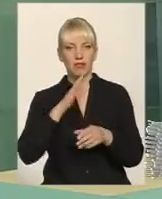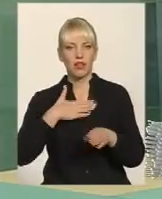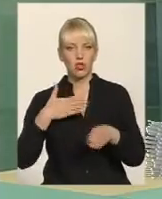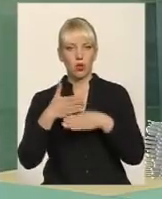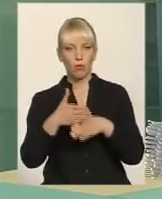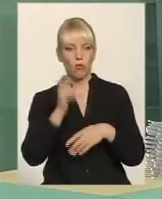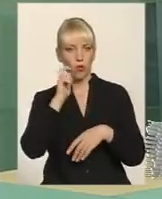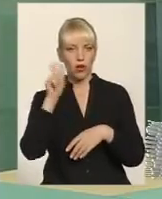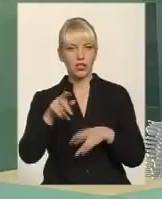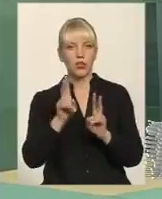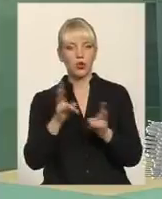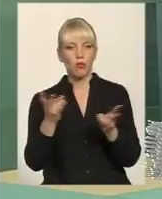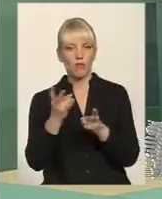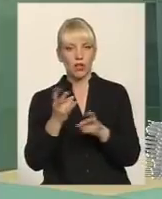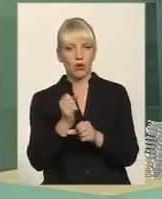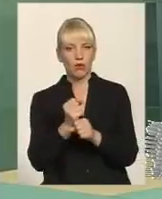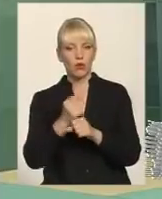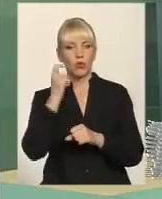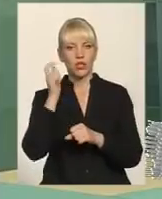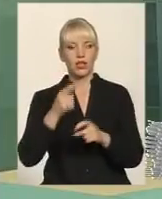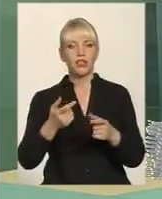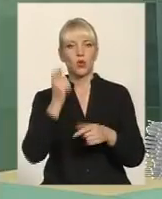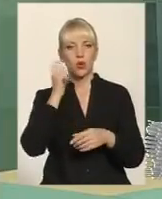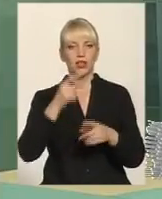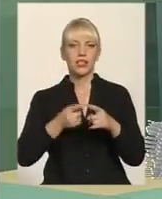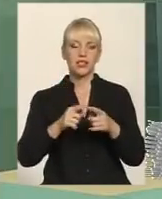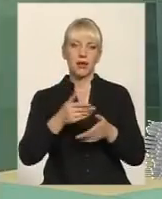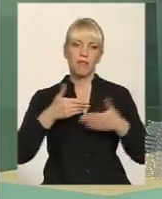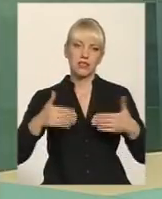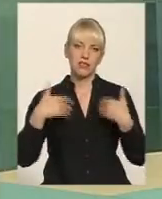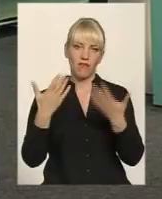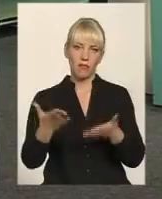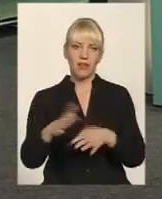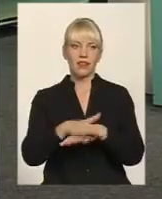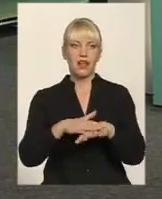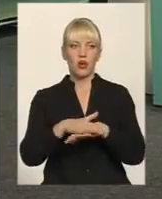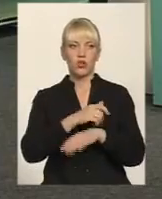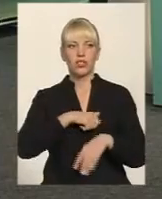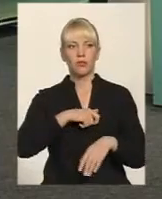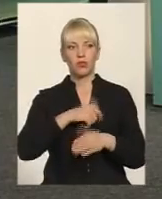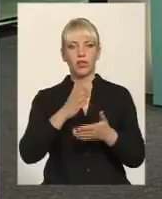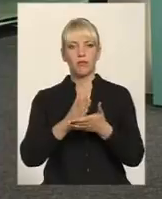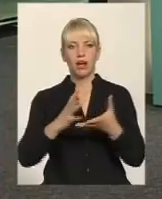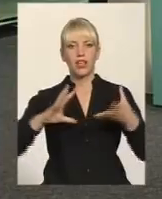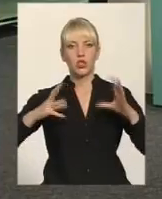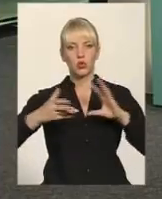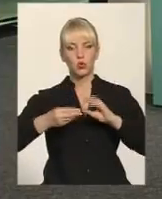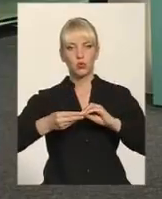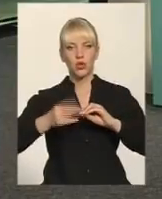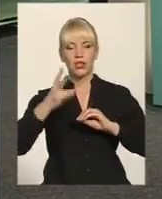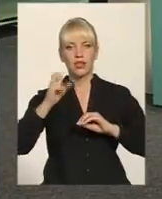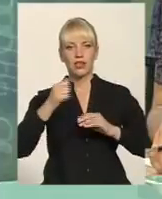Хто має робити в Україні? Україна – це ми з вами. Разом з тим, народний депутат має певну суму на